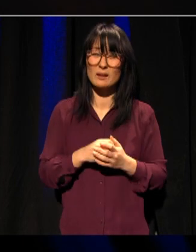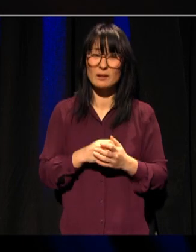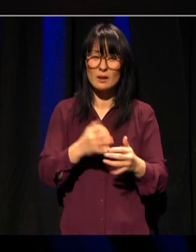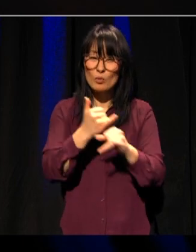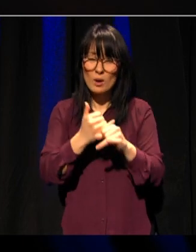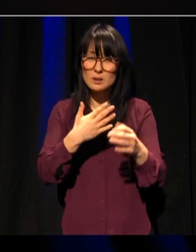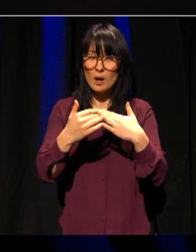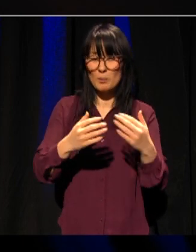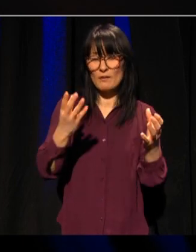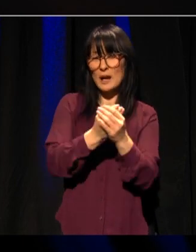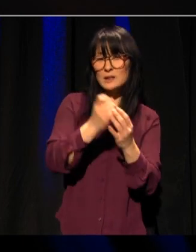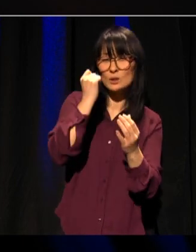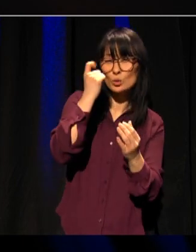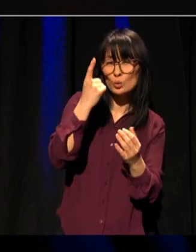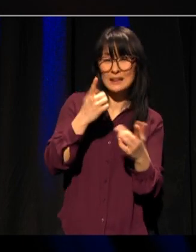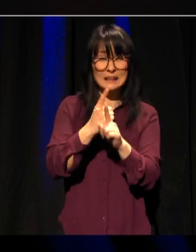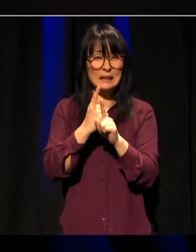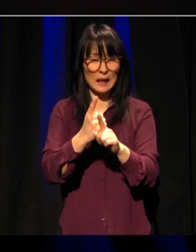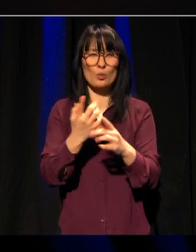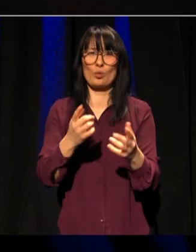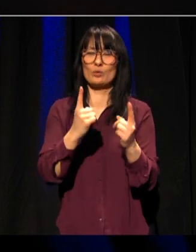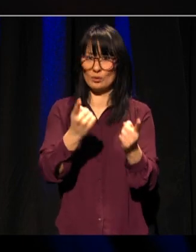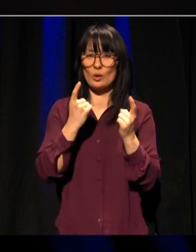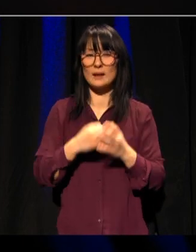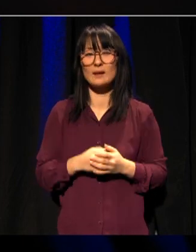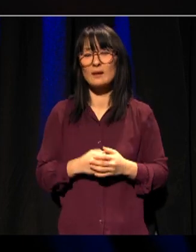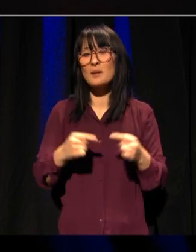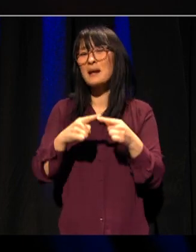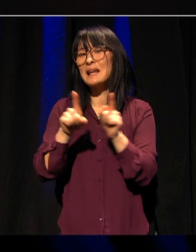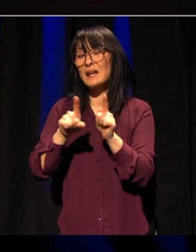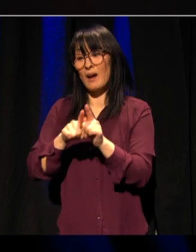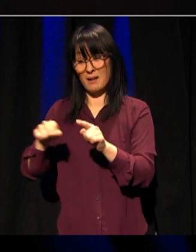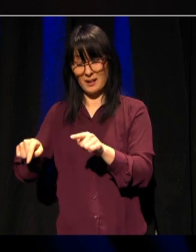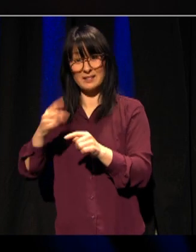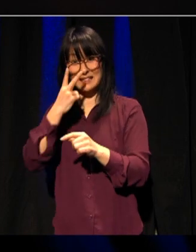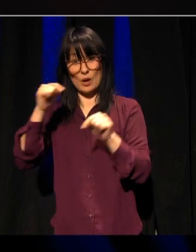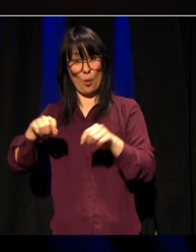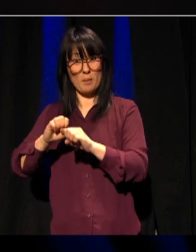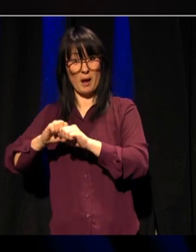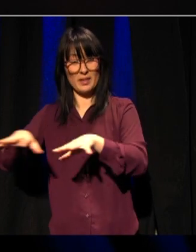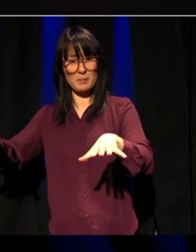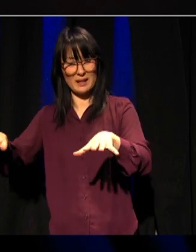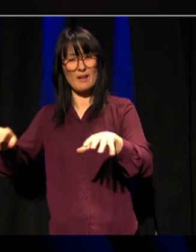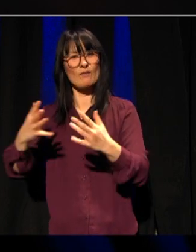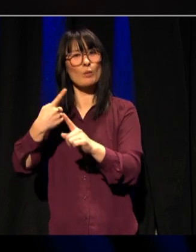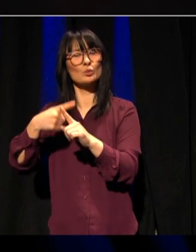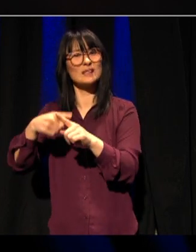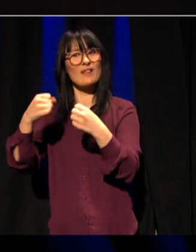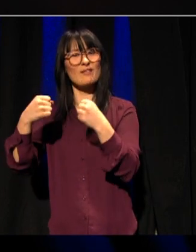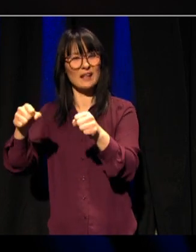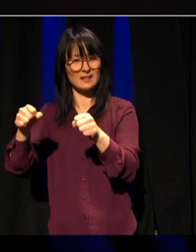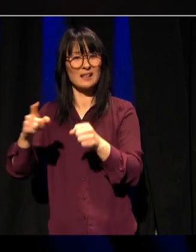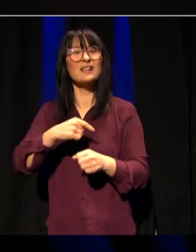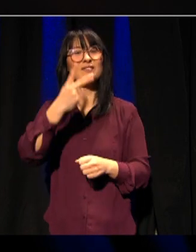identitet. Men en positiv bivirkning av pandemien er at de digitale møtearenene har